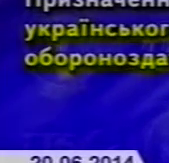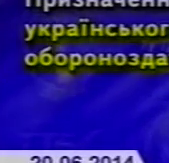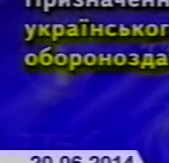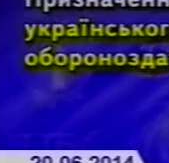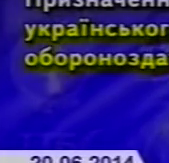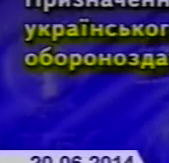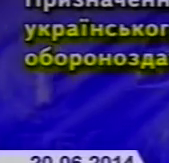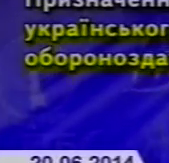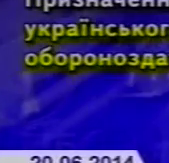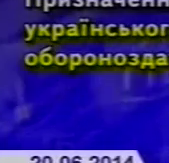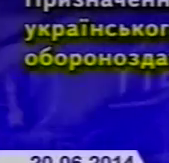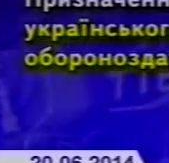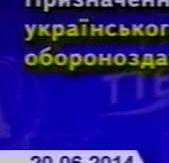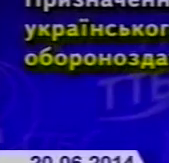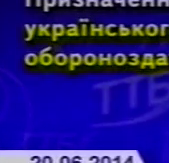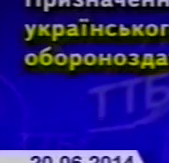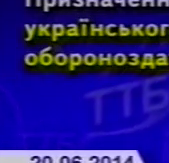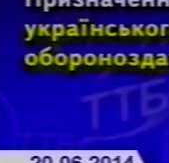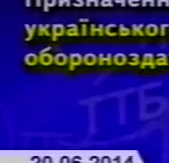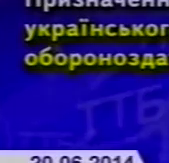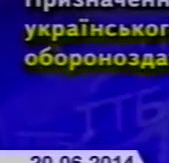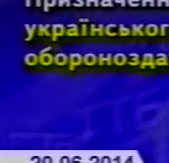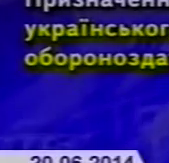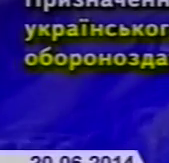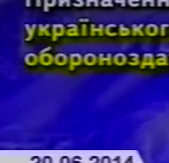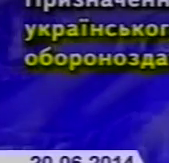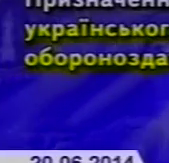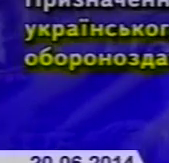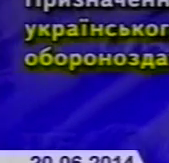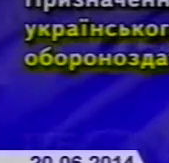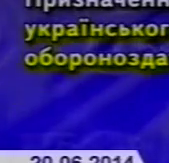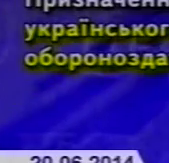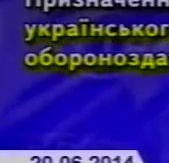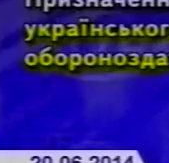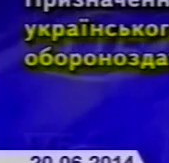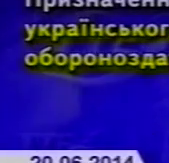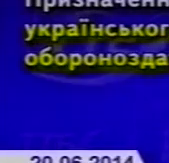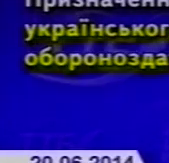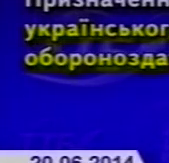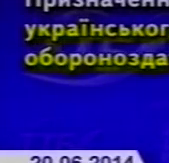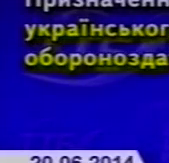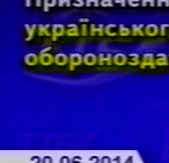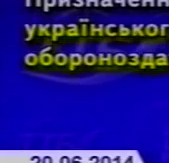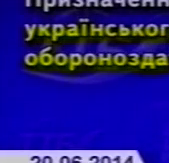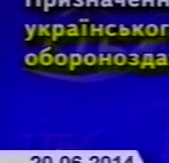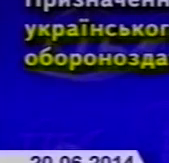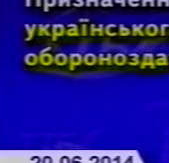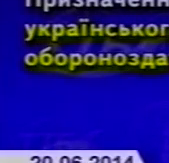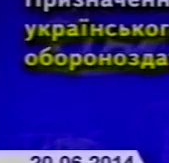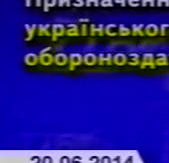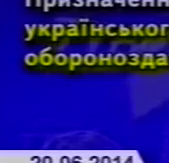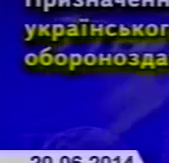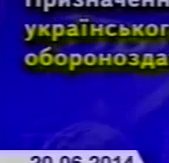602 тисячі 775 гривень. За ці кошти придбали матраци, камуфляжні костюми, футболки, кепки,